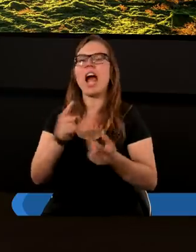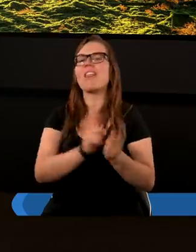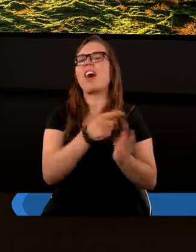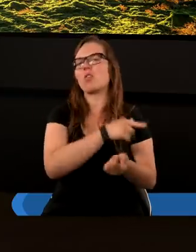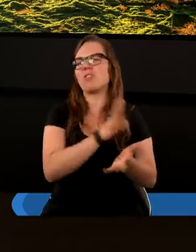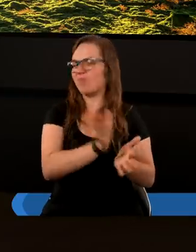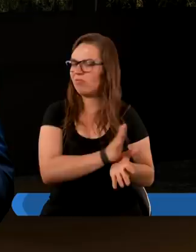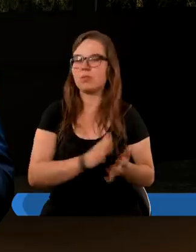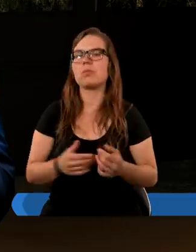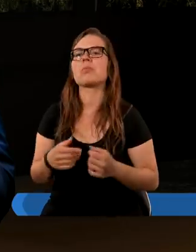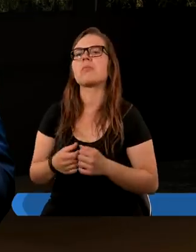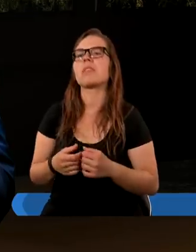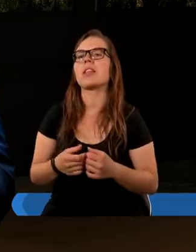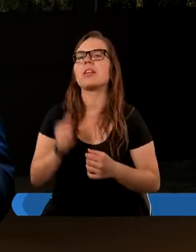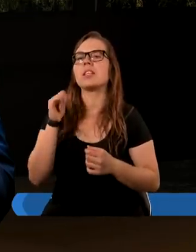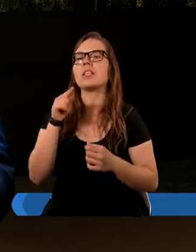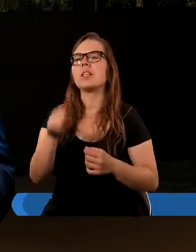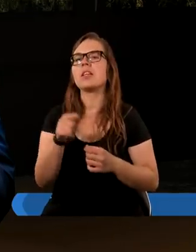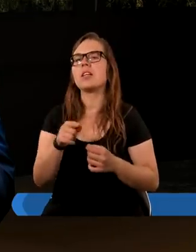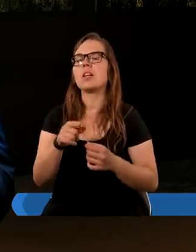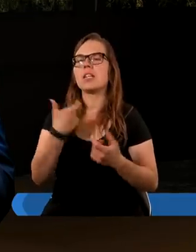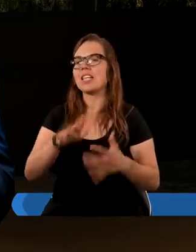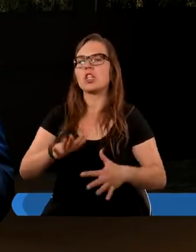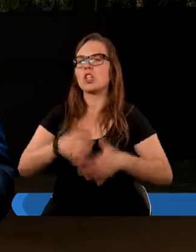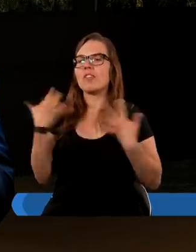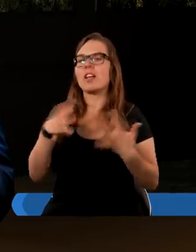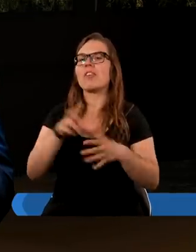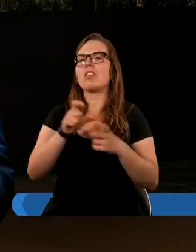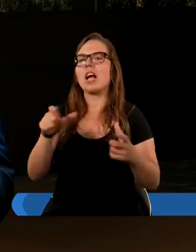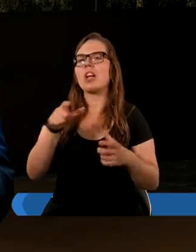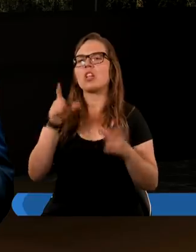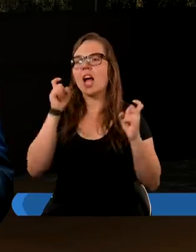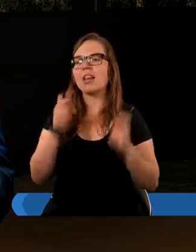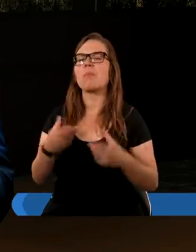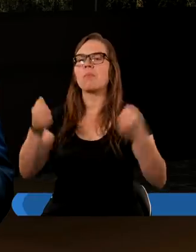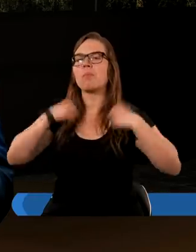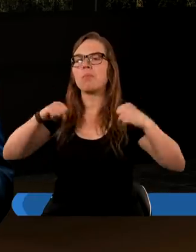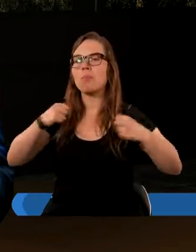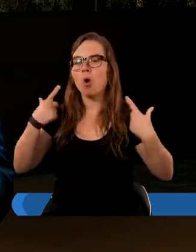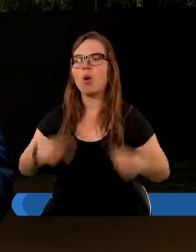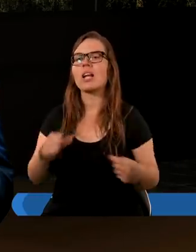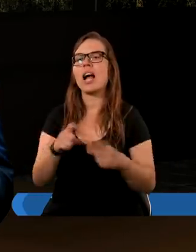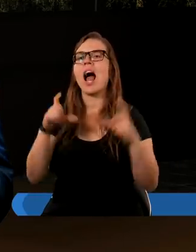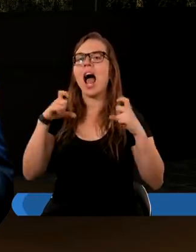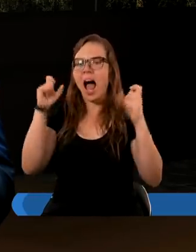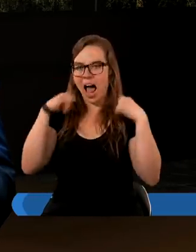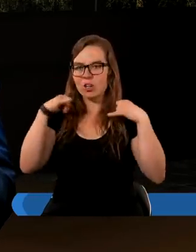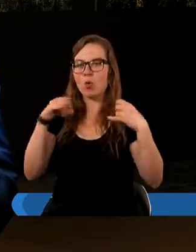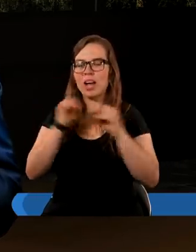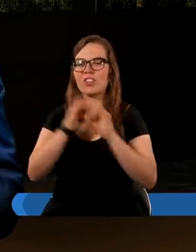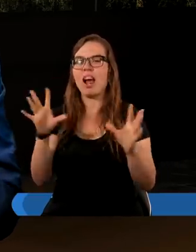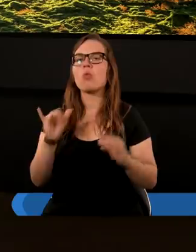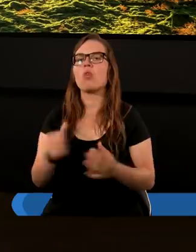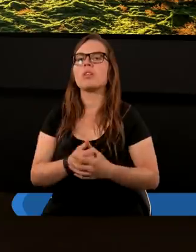Proszę bardzo. I nic dziwnego, wszak i szatan przybiera postać anioła światłości.